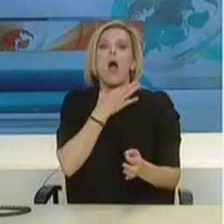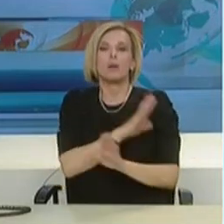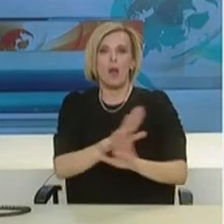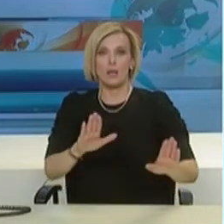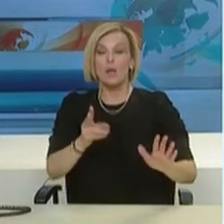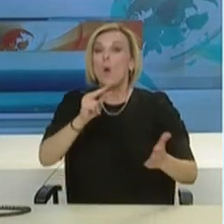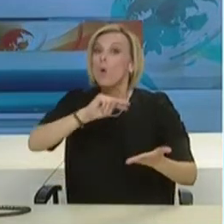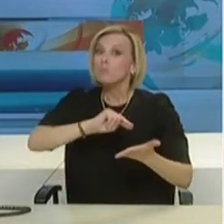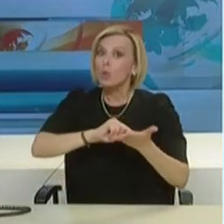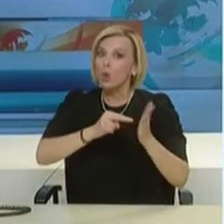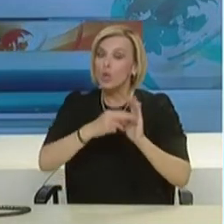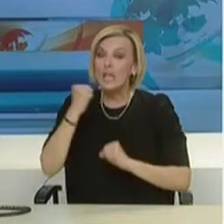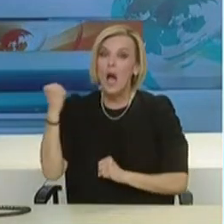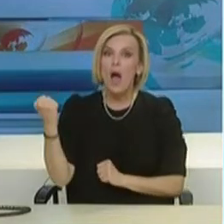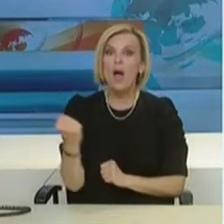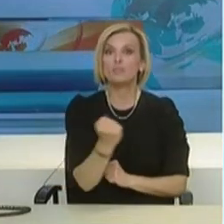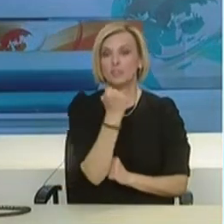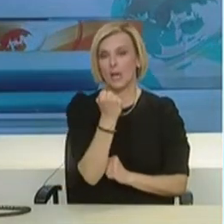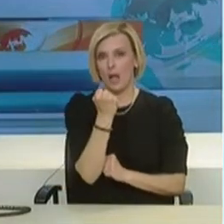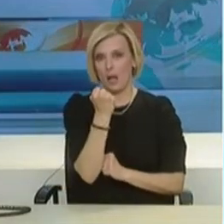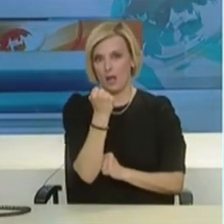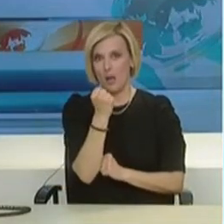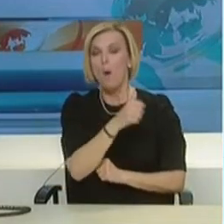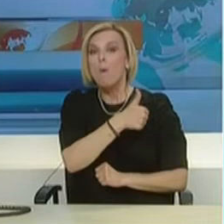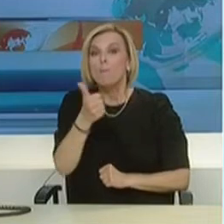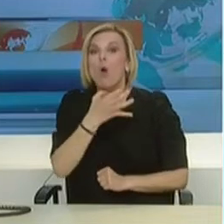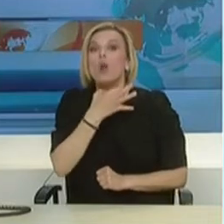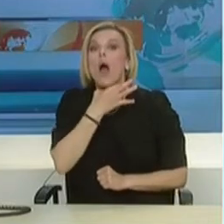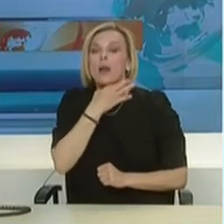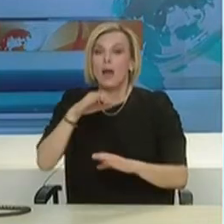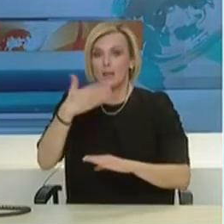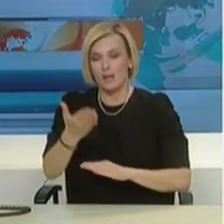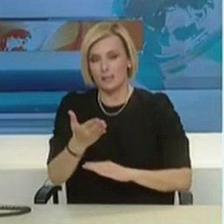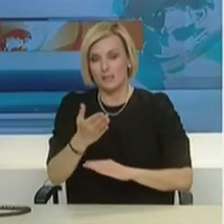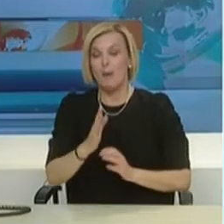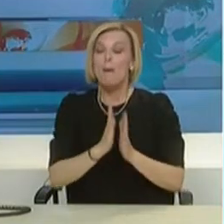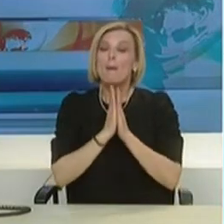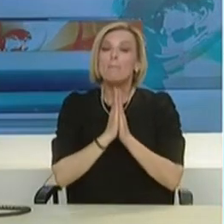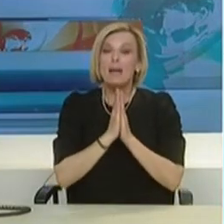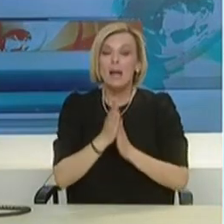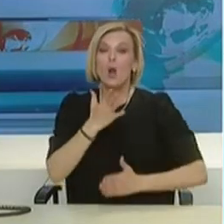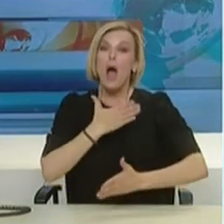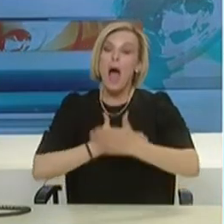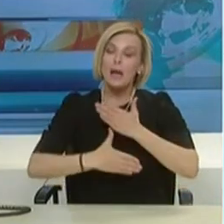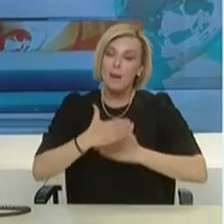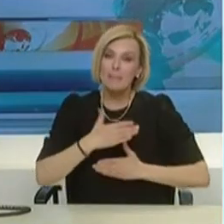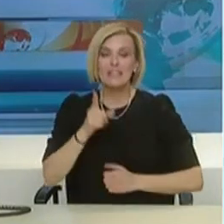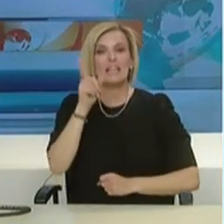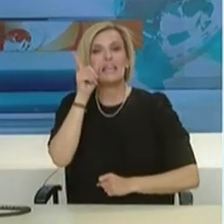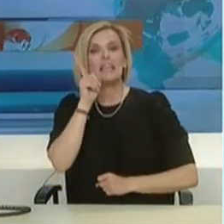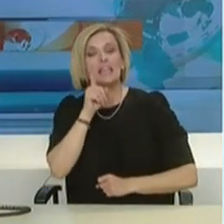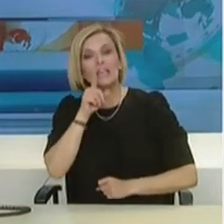μέτρο για την εξυπηρέτηση ζωτικών και μόνο αναγκών. Αγαπητοί συμπολίτες, κυρίες και κύριοι,